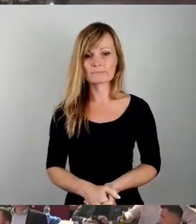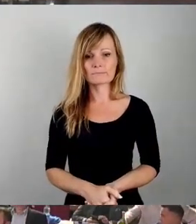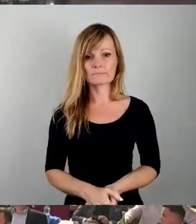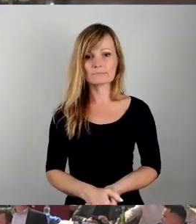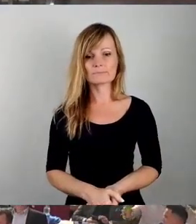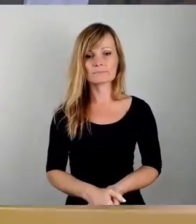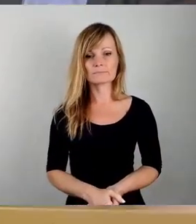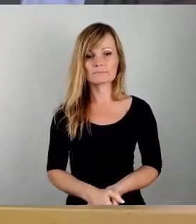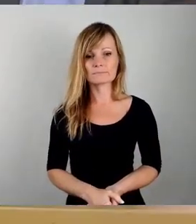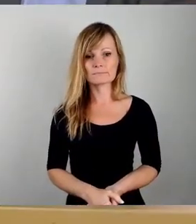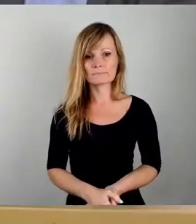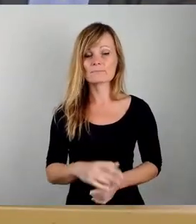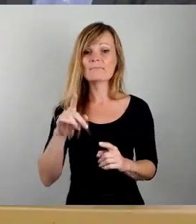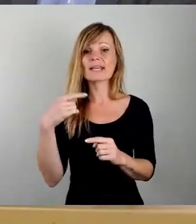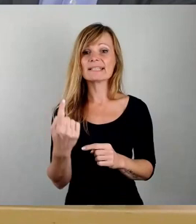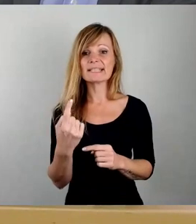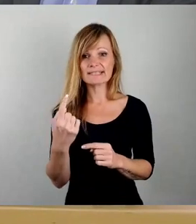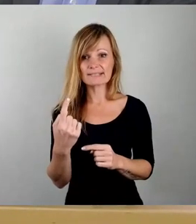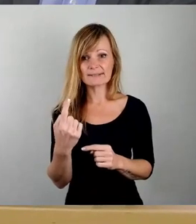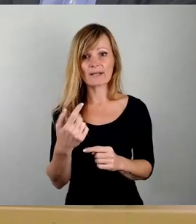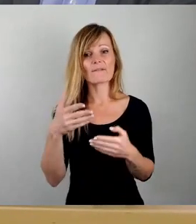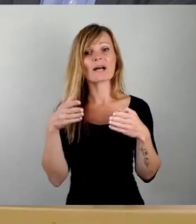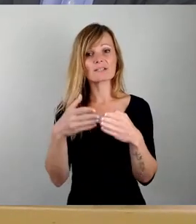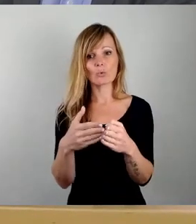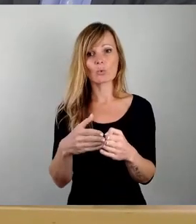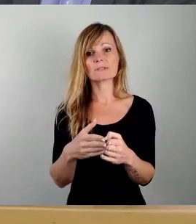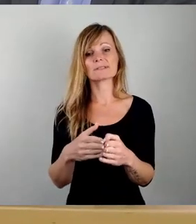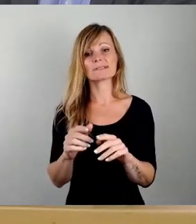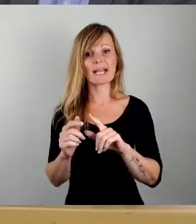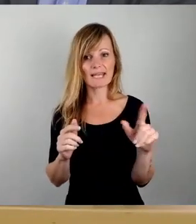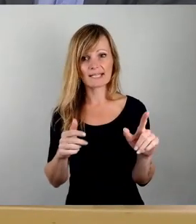Als nächstes Fraktion DIE LINKE, Herr Wörz.